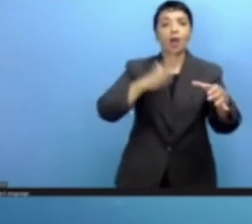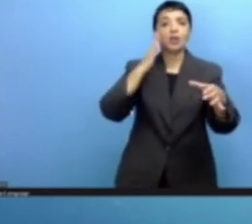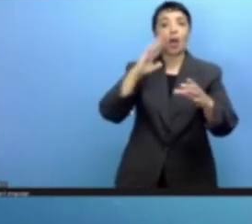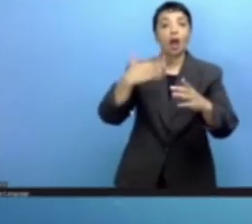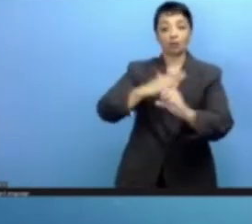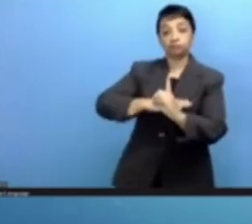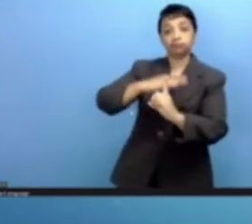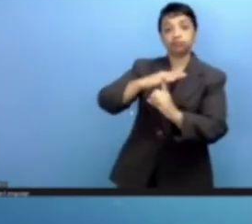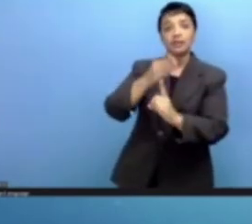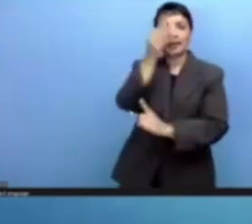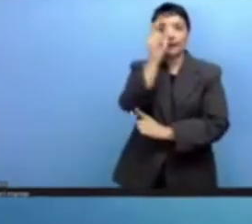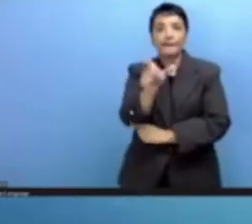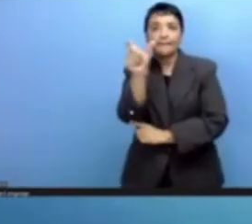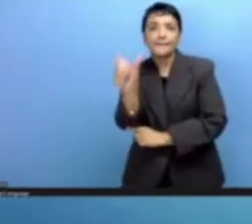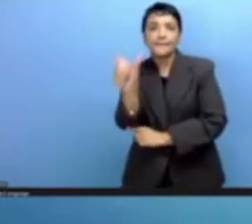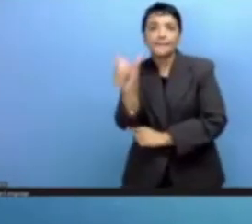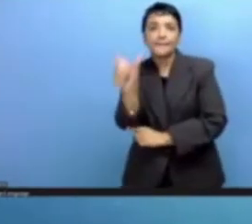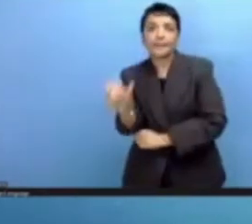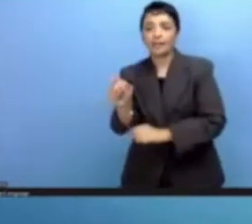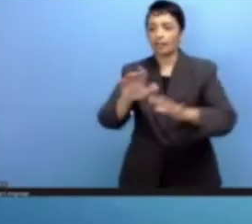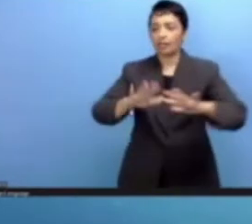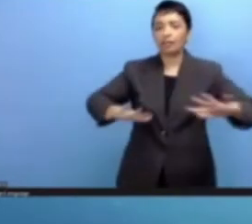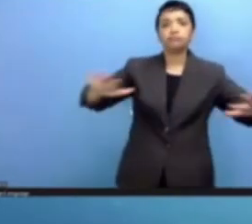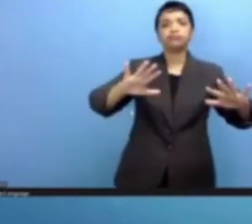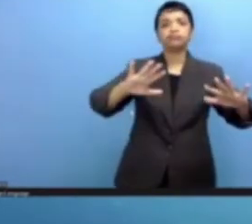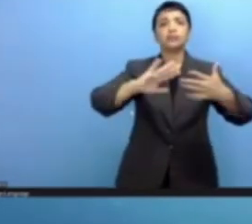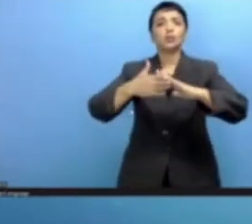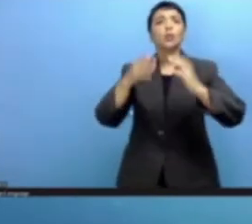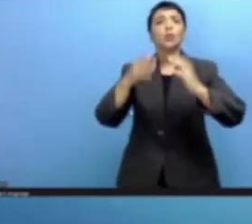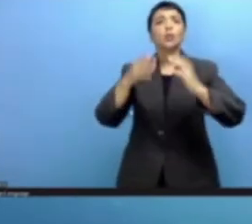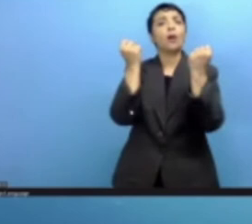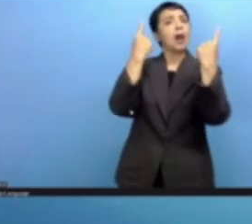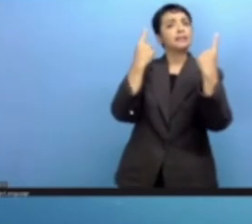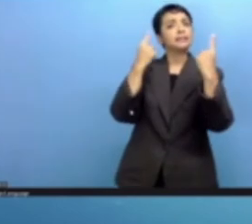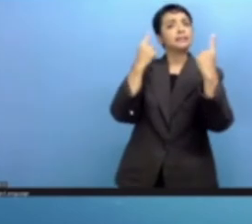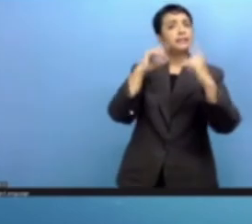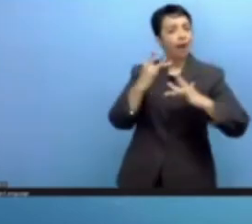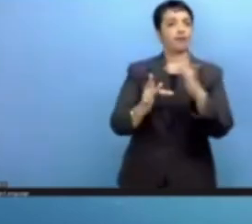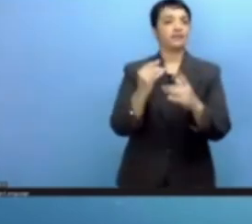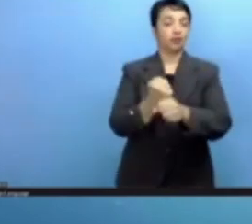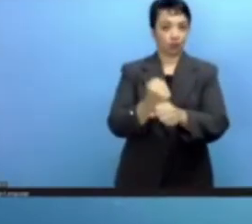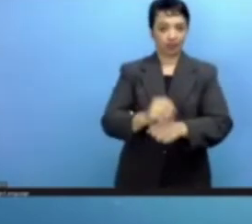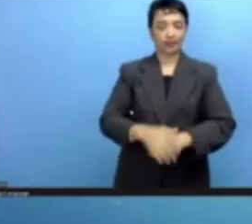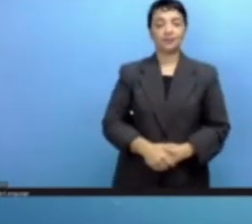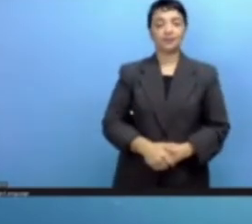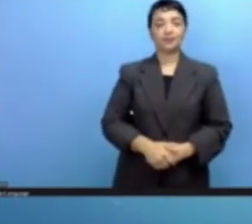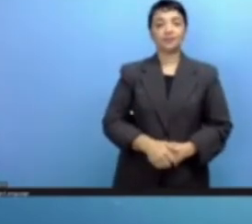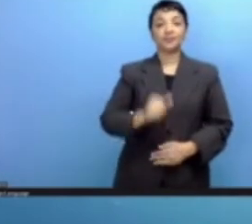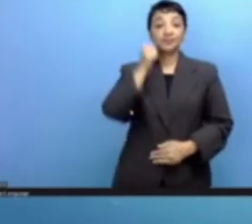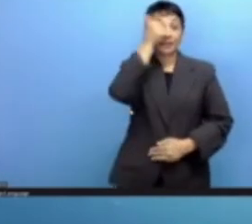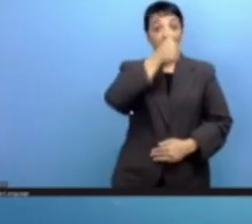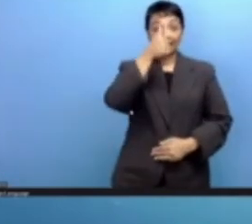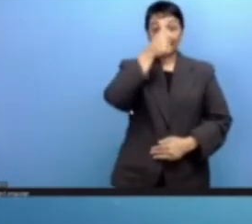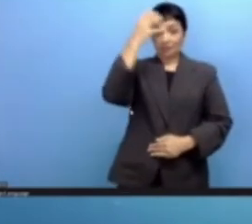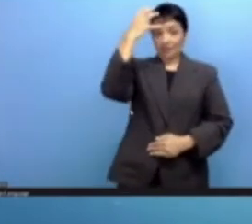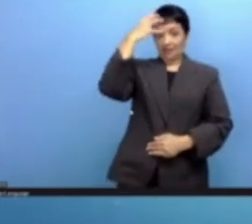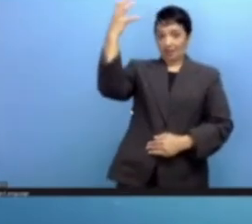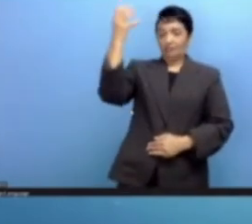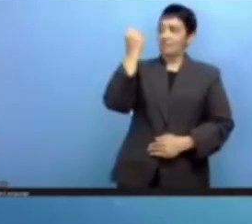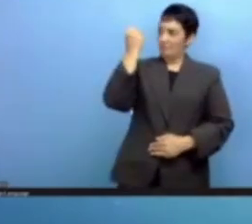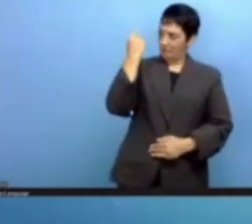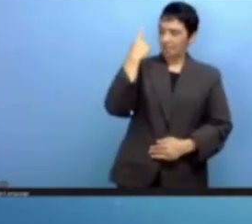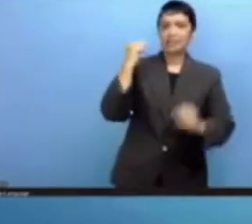وهي تعمل على توعية المواطنين حول هذه المسائل إن الحكومة